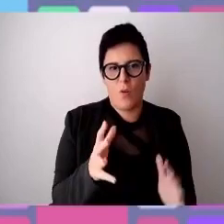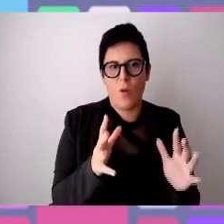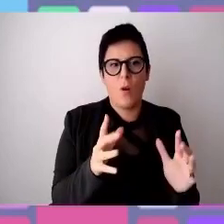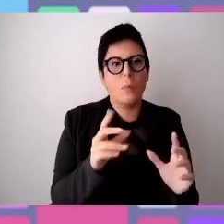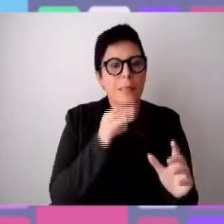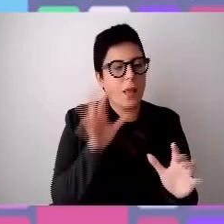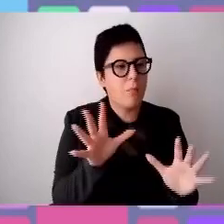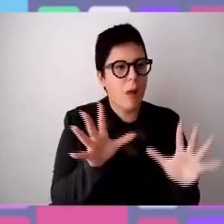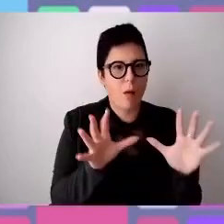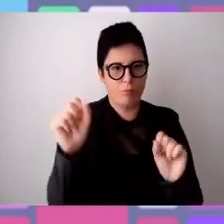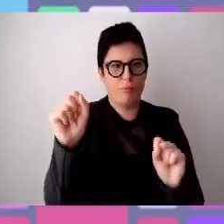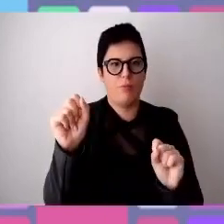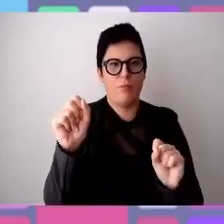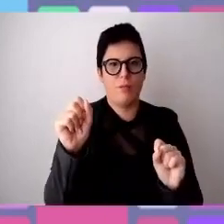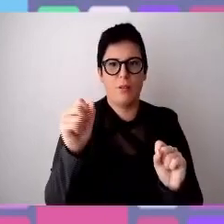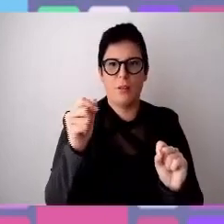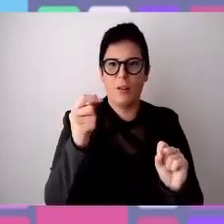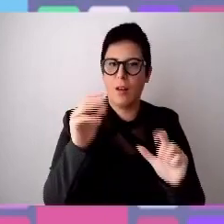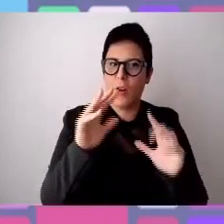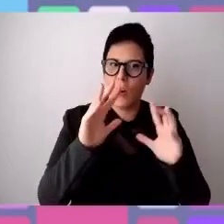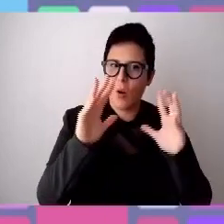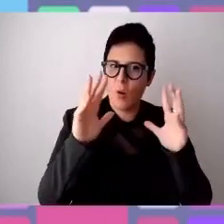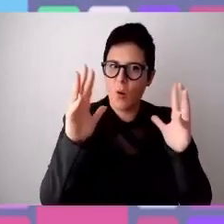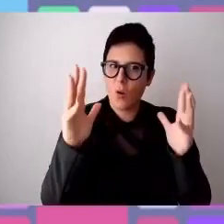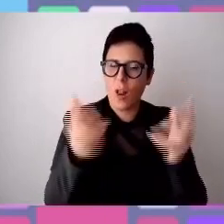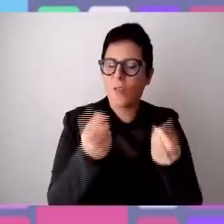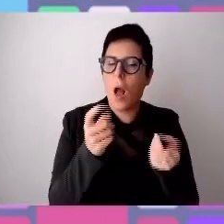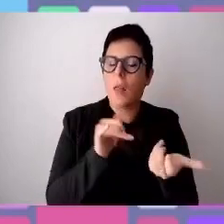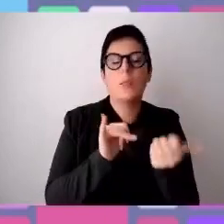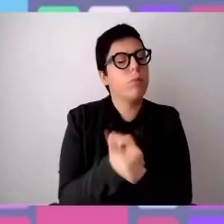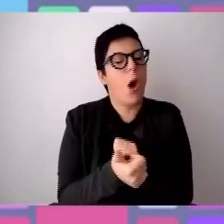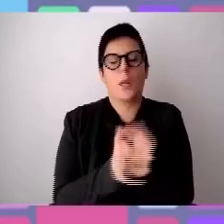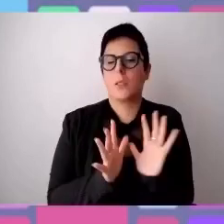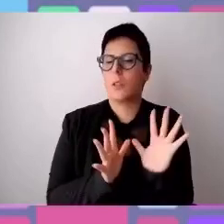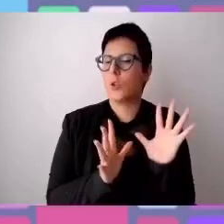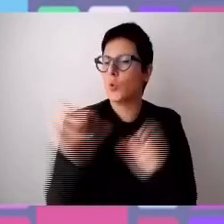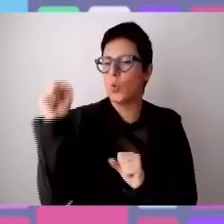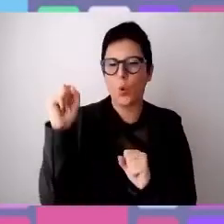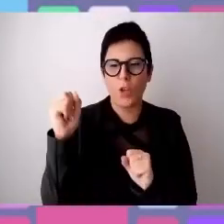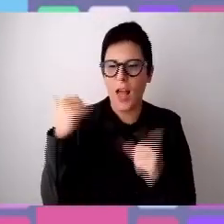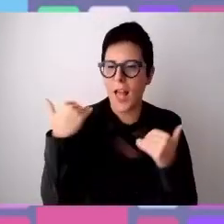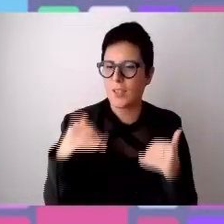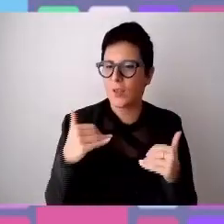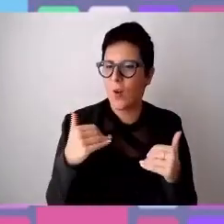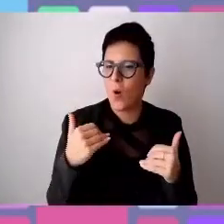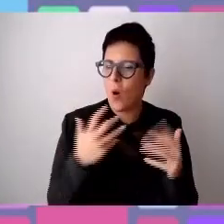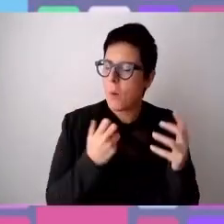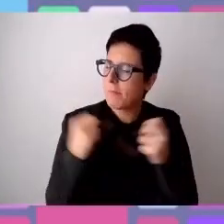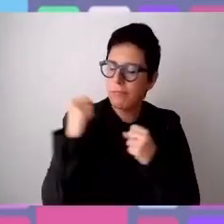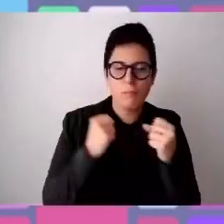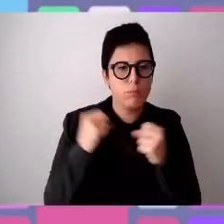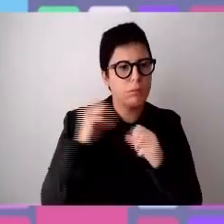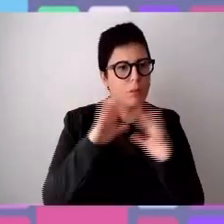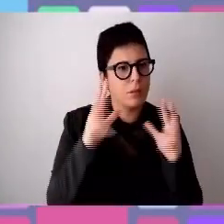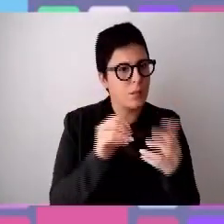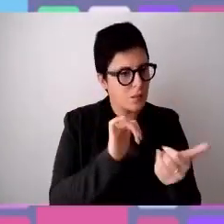la forza, la capacità di colpire l'immaginario collettivo che ha lo sport, senza dubbio, no? Coinvolge tutti come l'ha coinvolto.